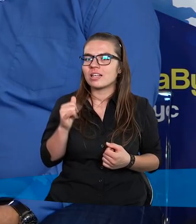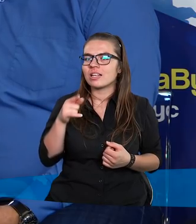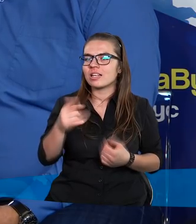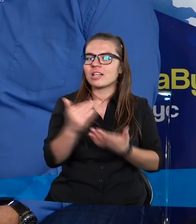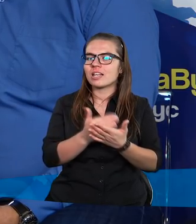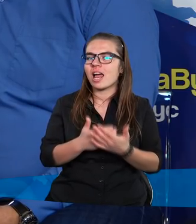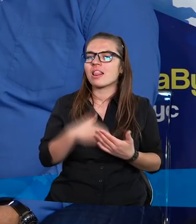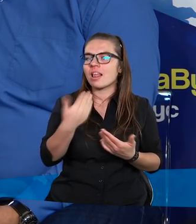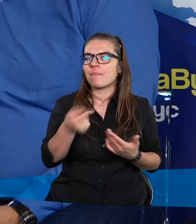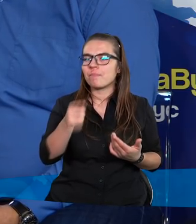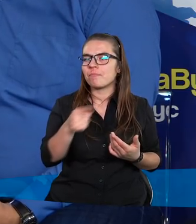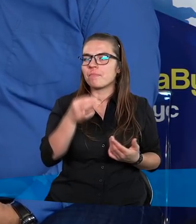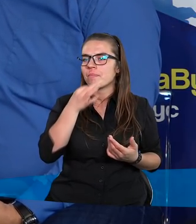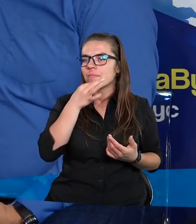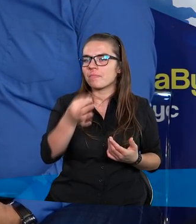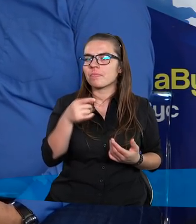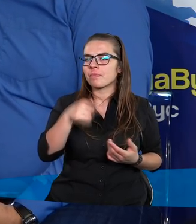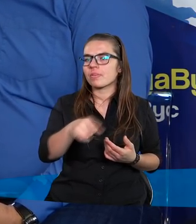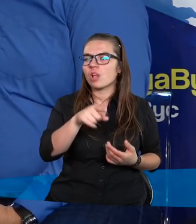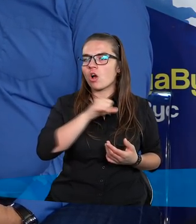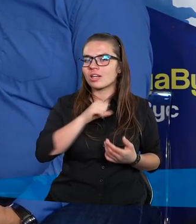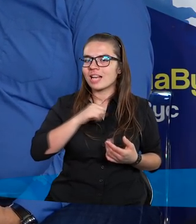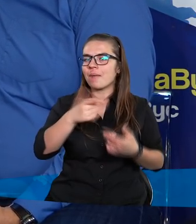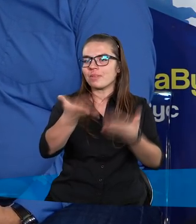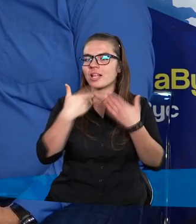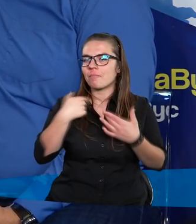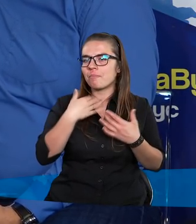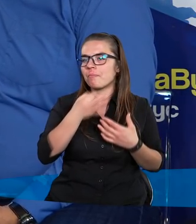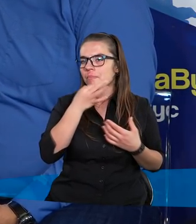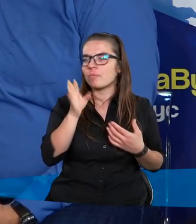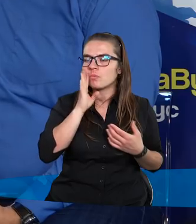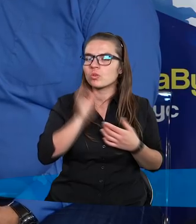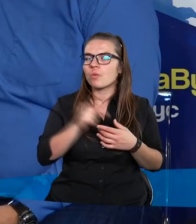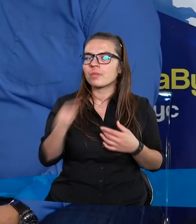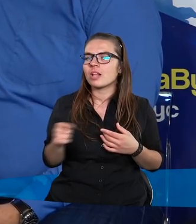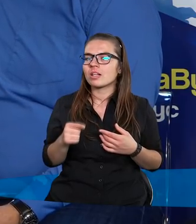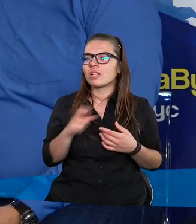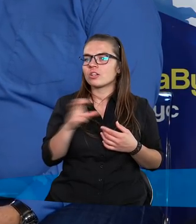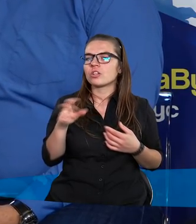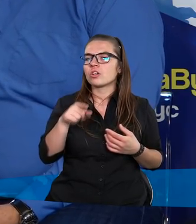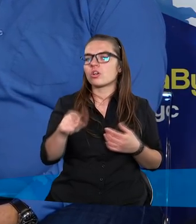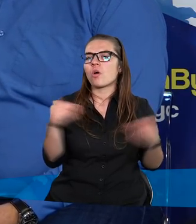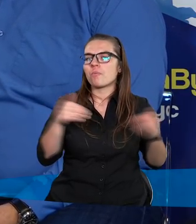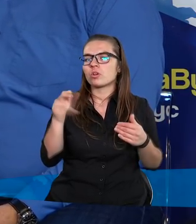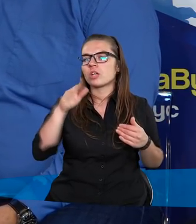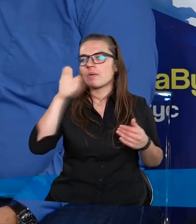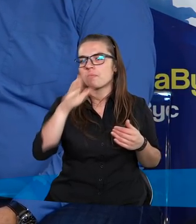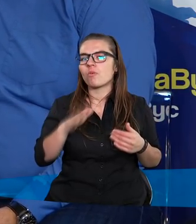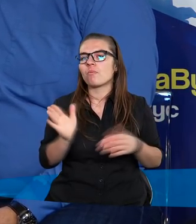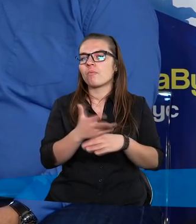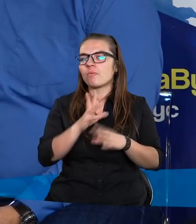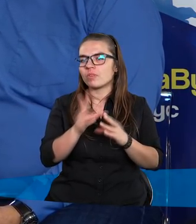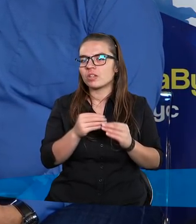I zadałem im, i oni kiedyś zadali mi pytanie, dokładnie bardzo podobne do tego, czy to możliwe, że Pan Bóg wie